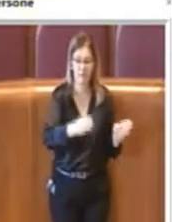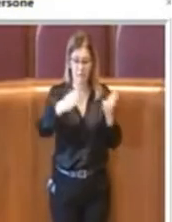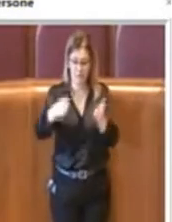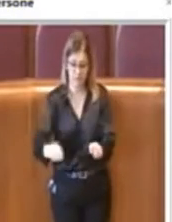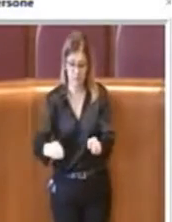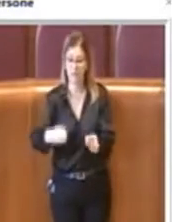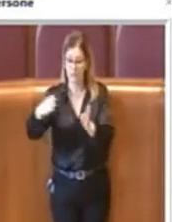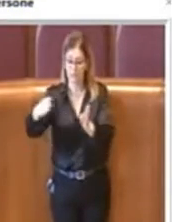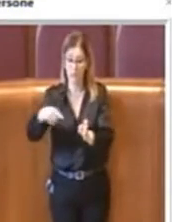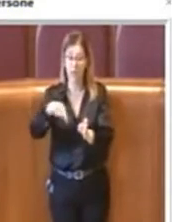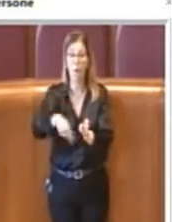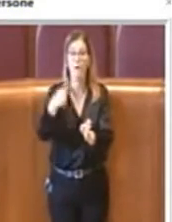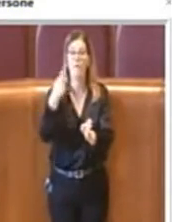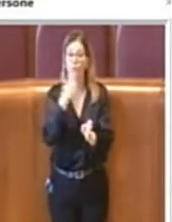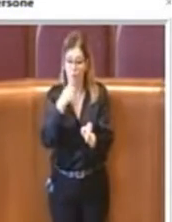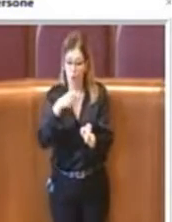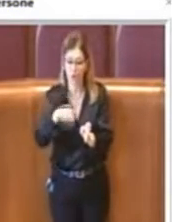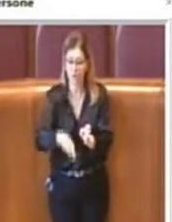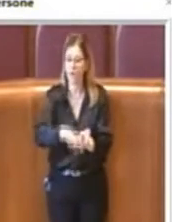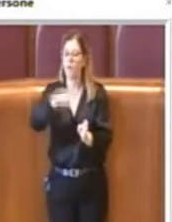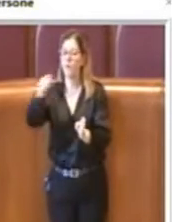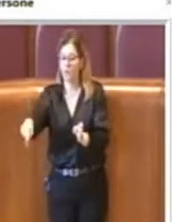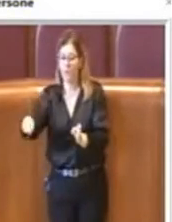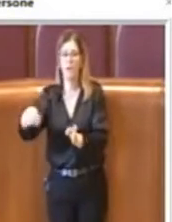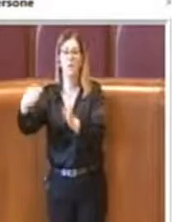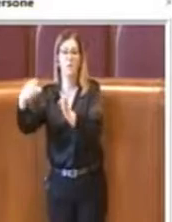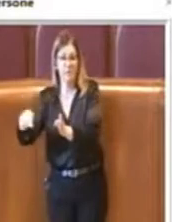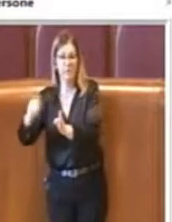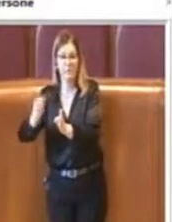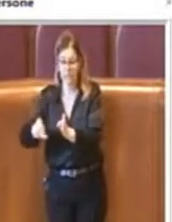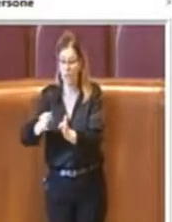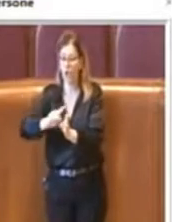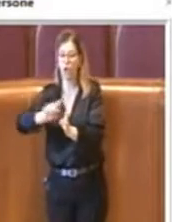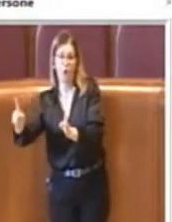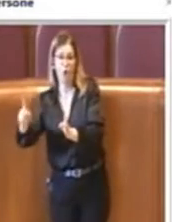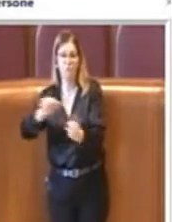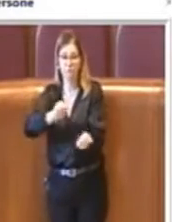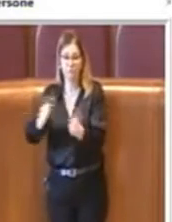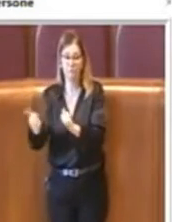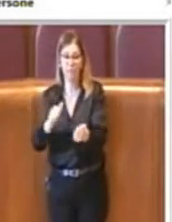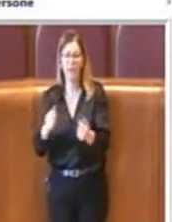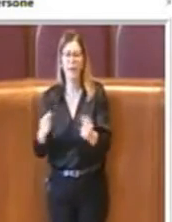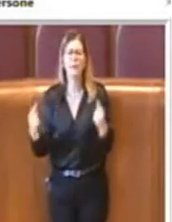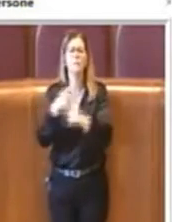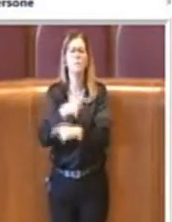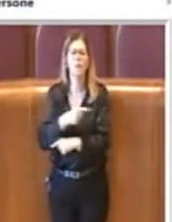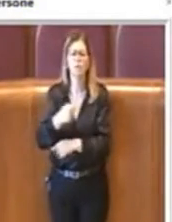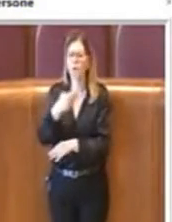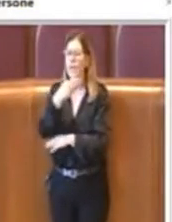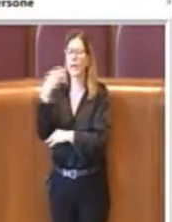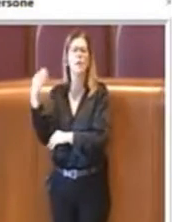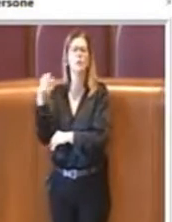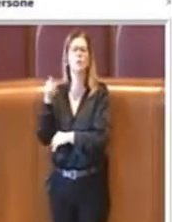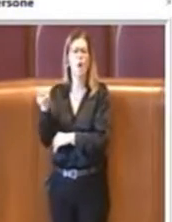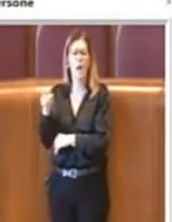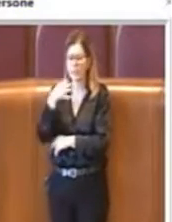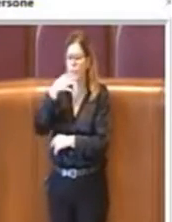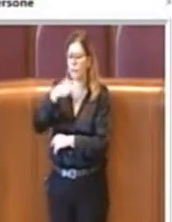rigido, quando magari all'interno dei ristoranti è possibile una mobilità di sedie inizialmente, poi le